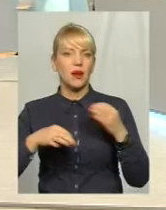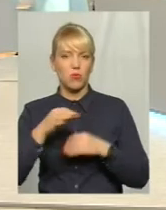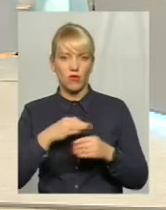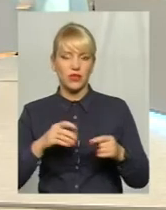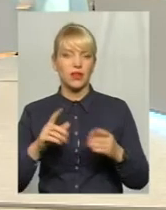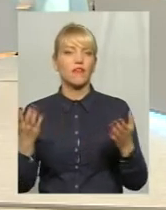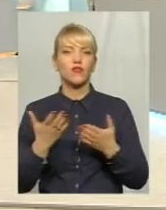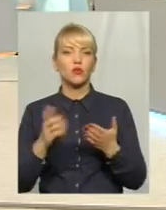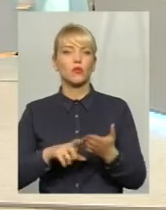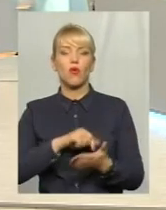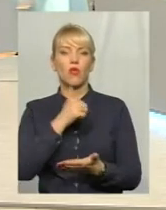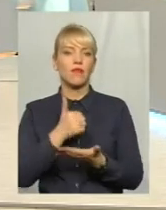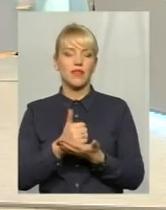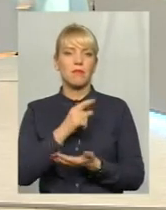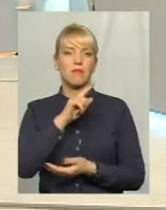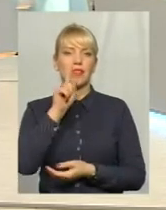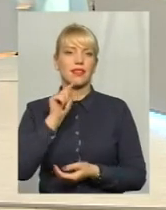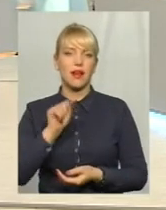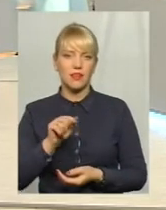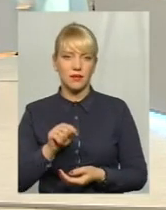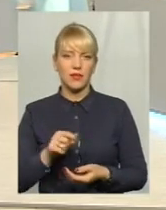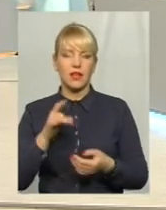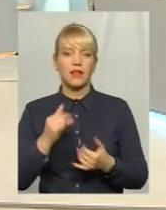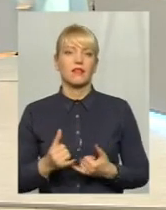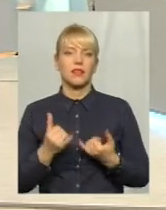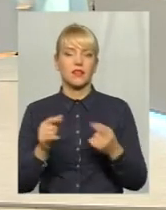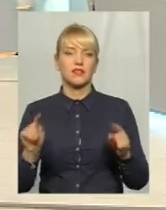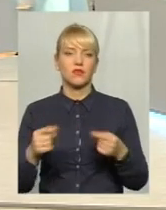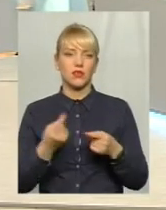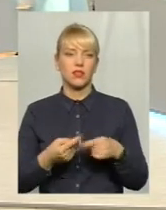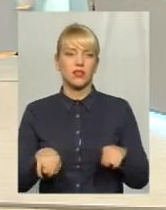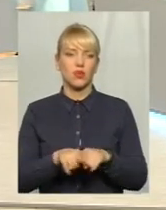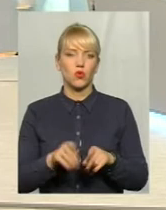чому головне питання для розподілу цієї субвенції?